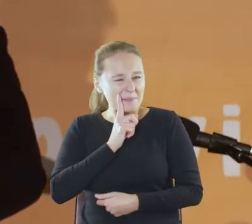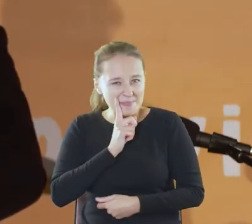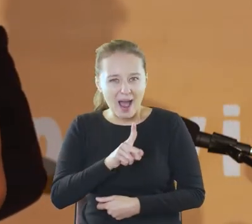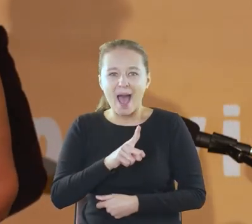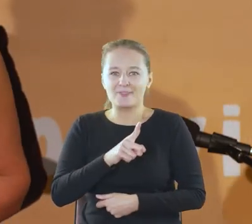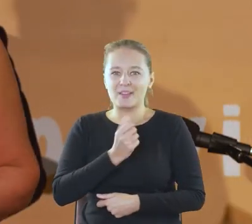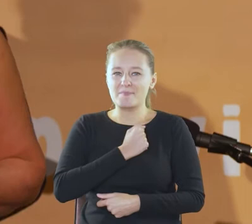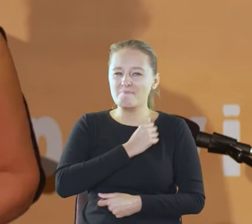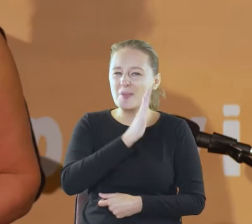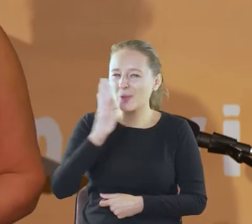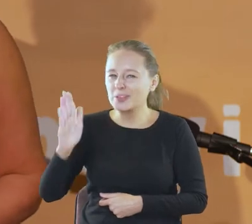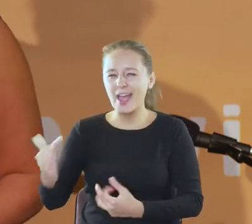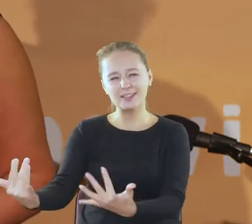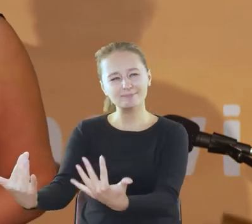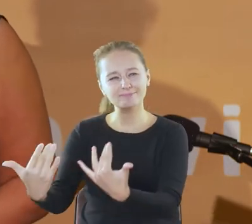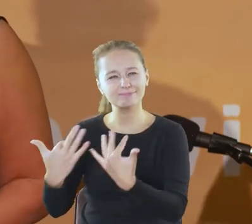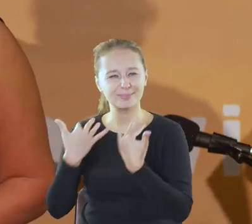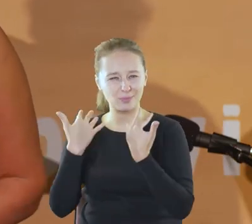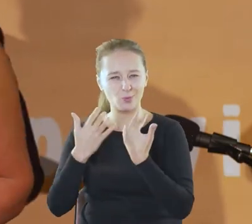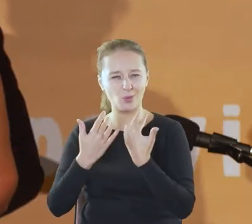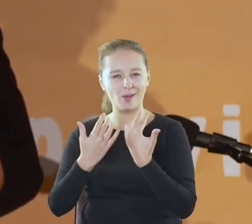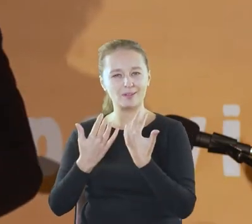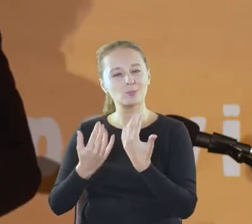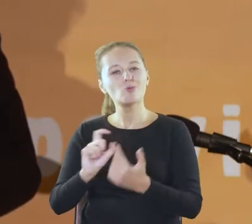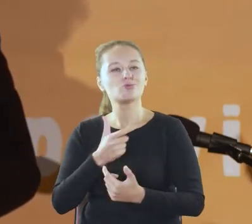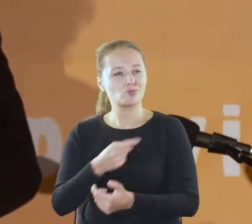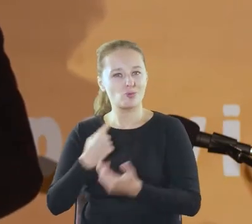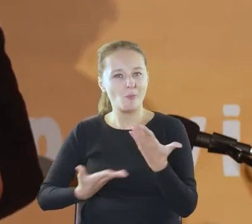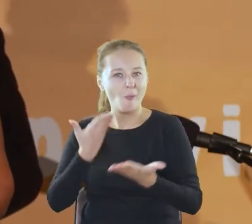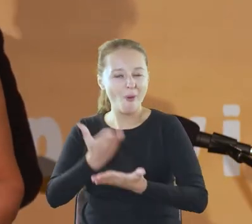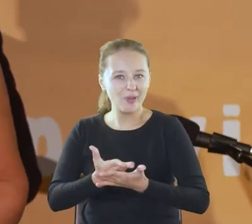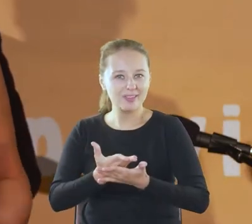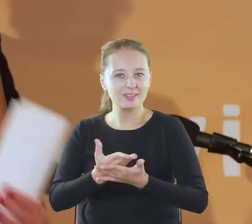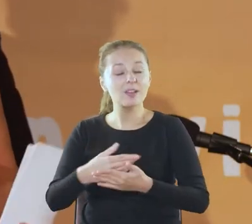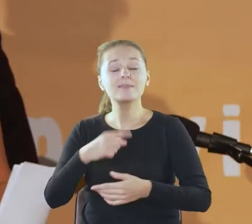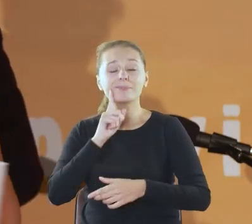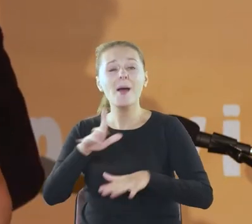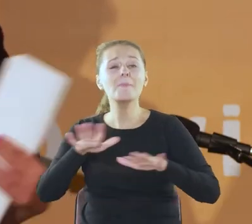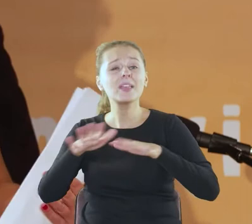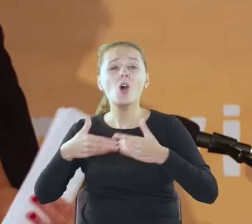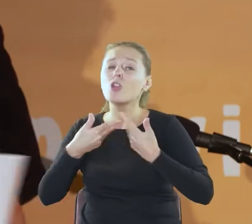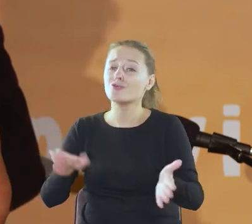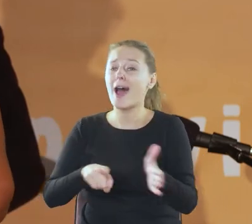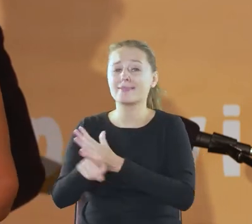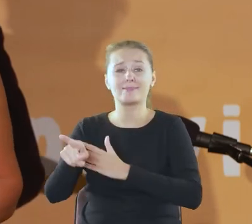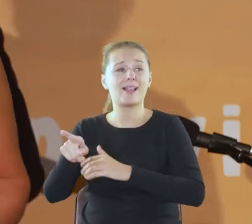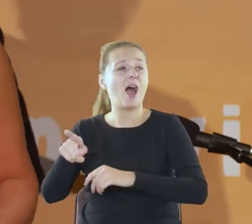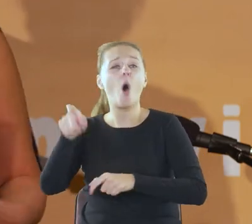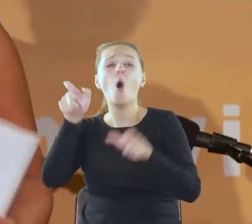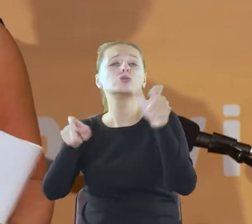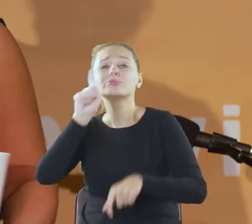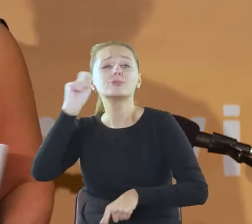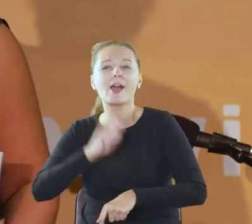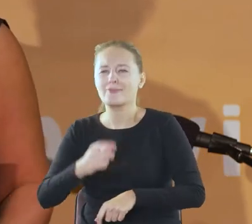biblioteki inspirują się tym, co proponujemy. Są miejscem otwartym na gości z Ukrainy. To było widać też tutaj